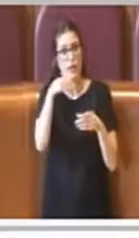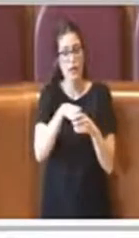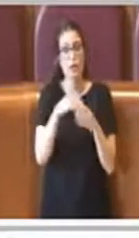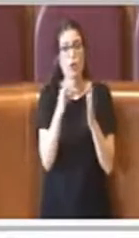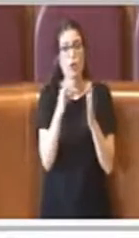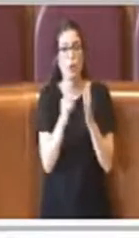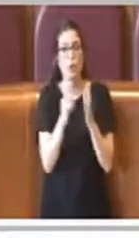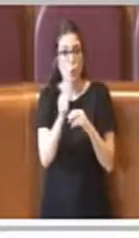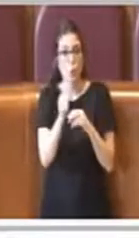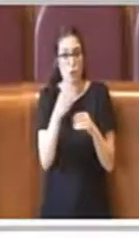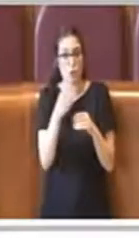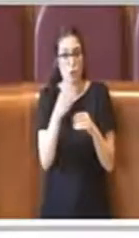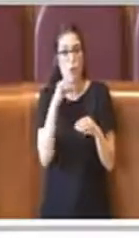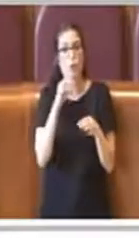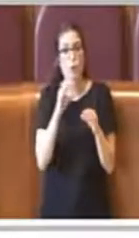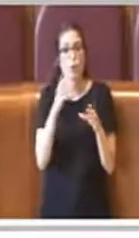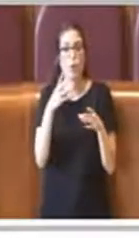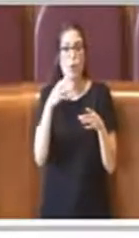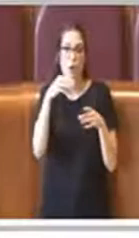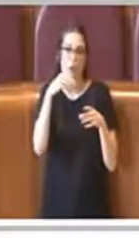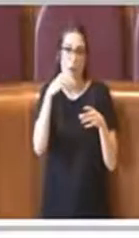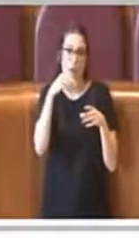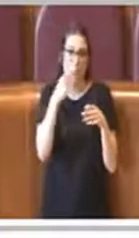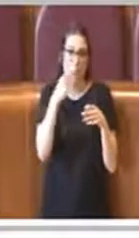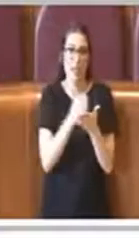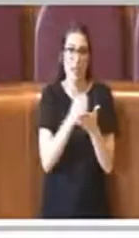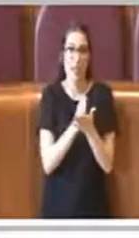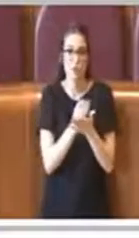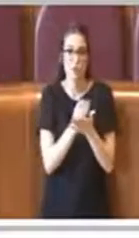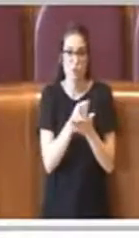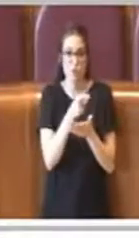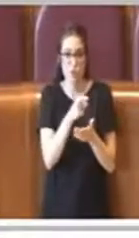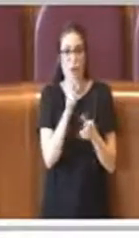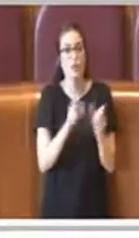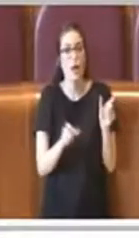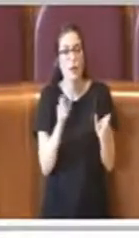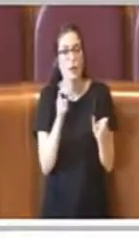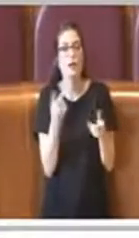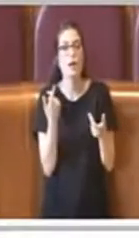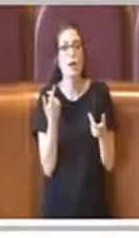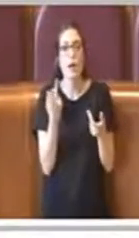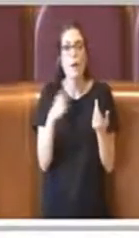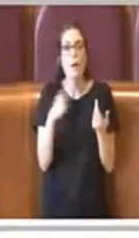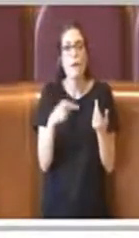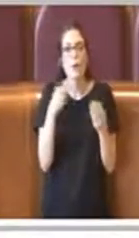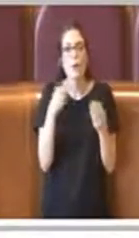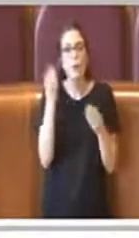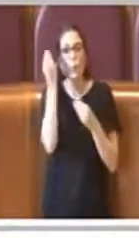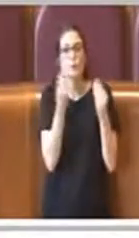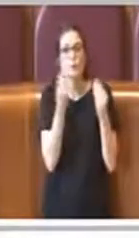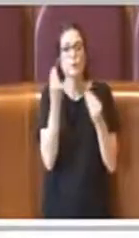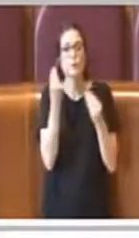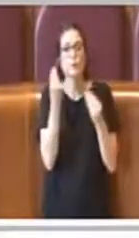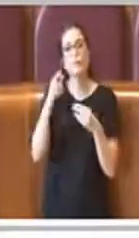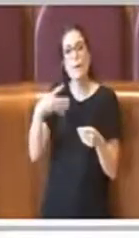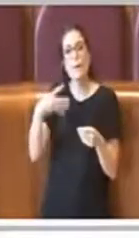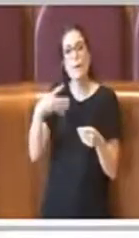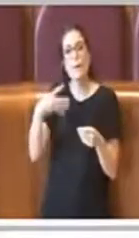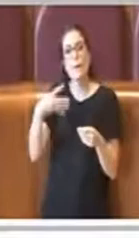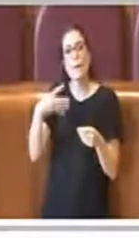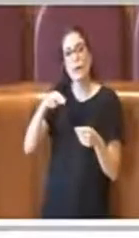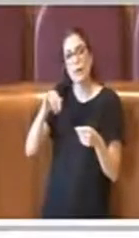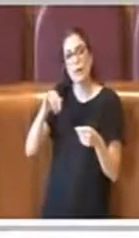contenuta nell'articolo 11, quello che riguarda il registro dei cittadini, deriva proprio dalle osservazioni in particolare della